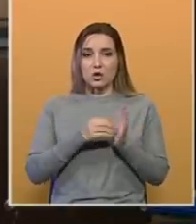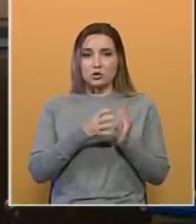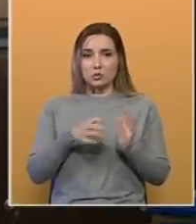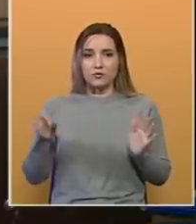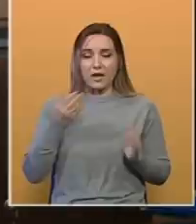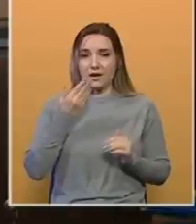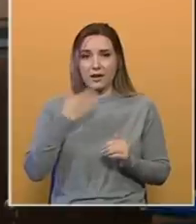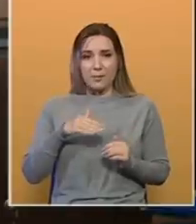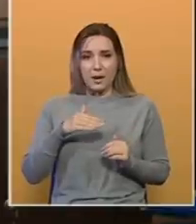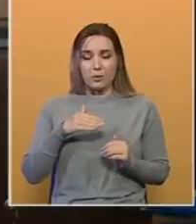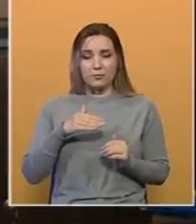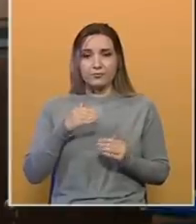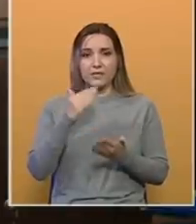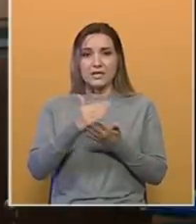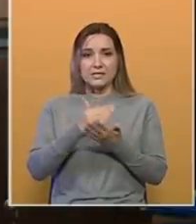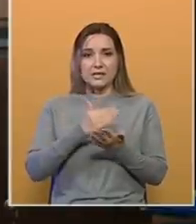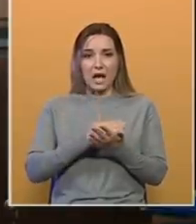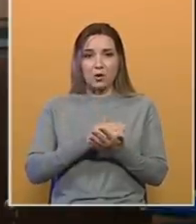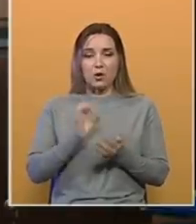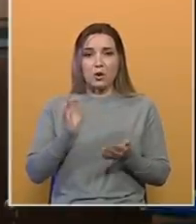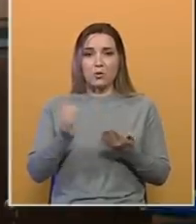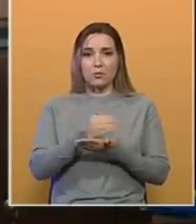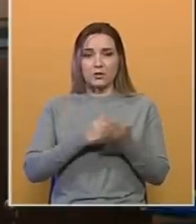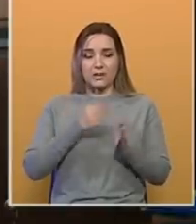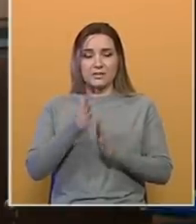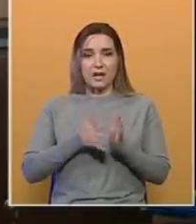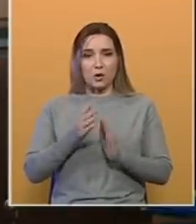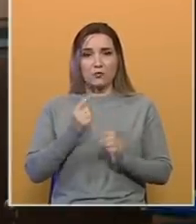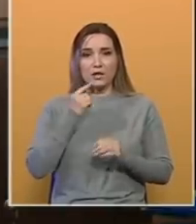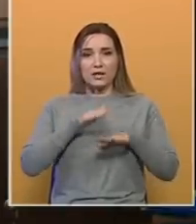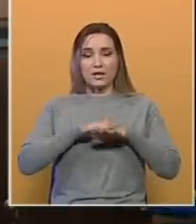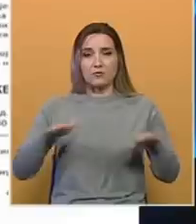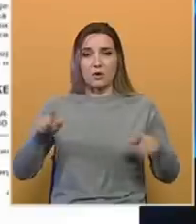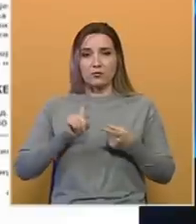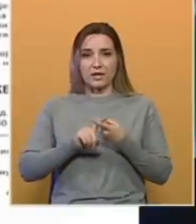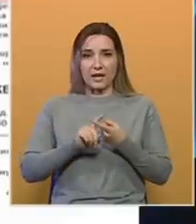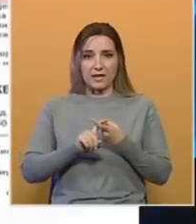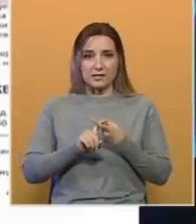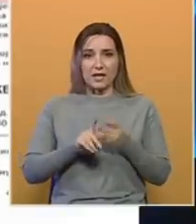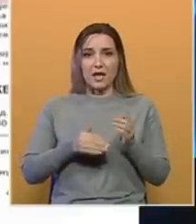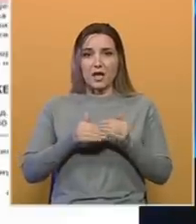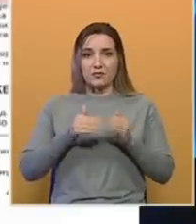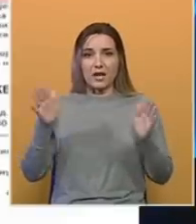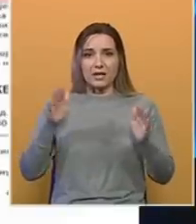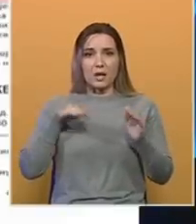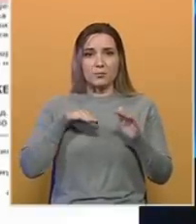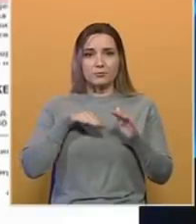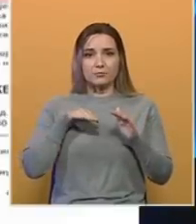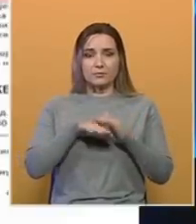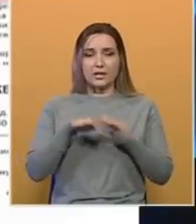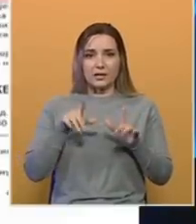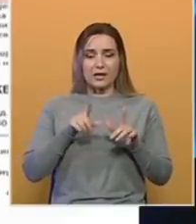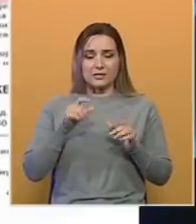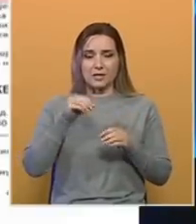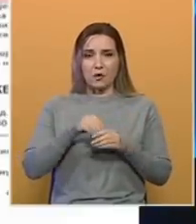nemamo zakora u potrebi znakovnog jezika, da bude federacije. Velike imigracije stanovništva u